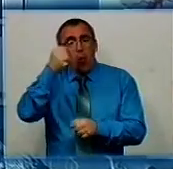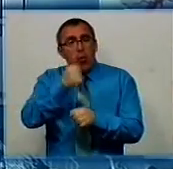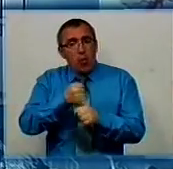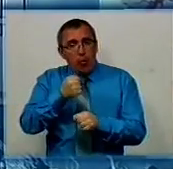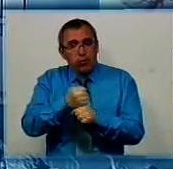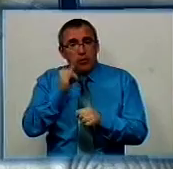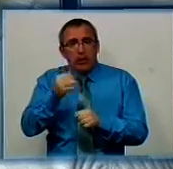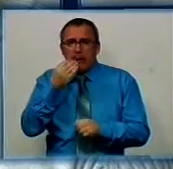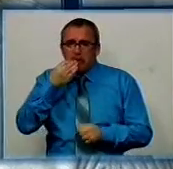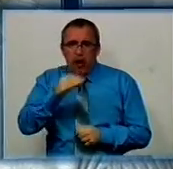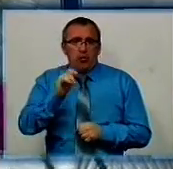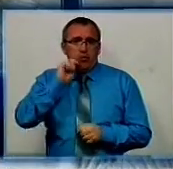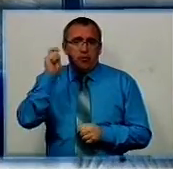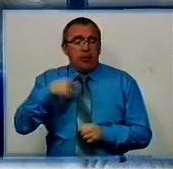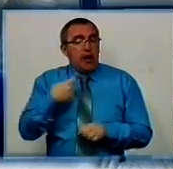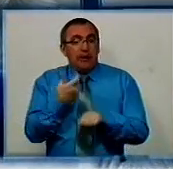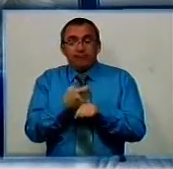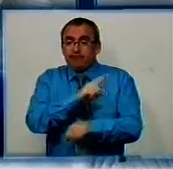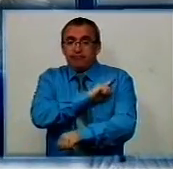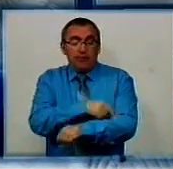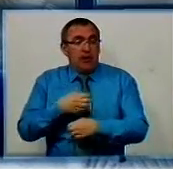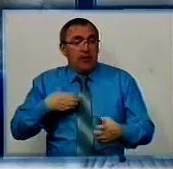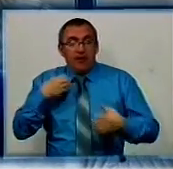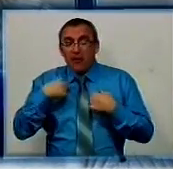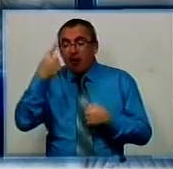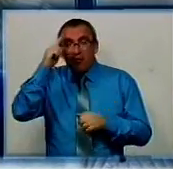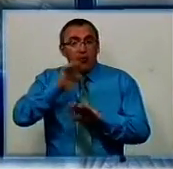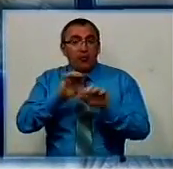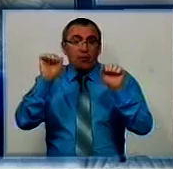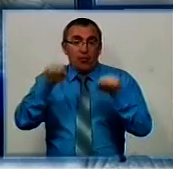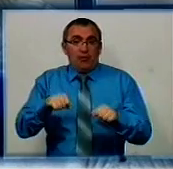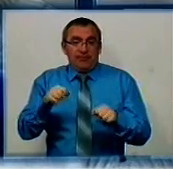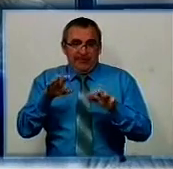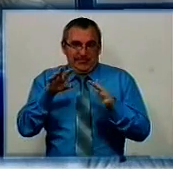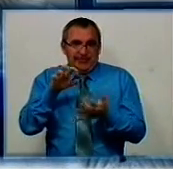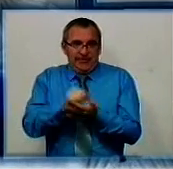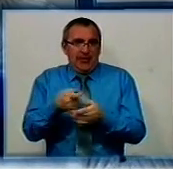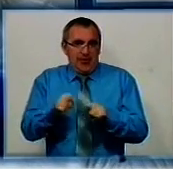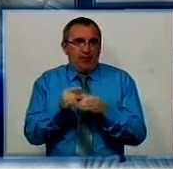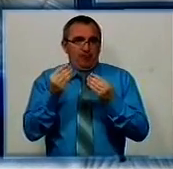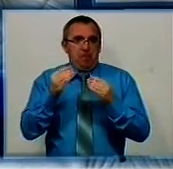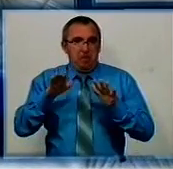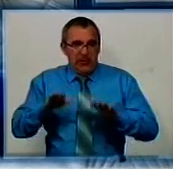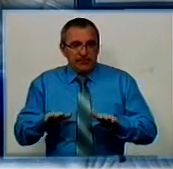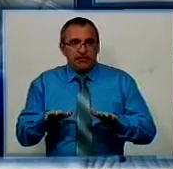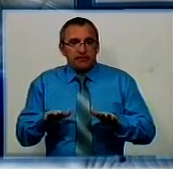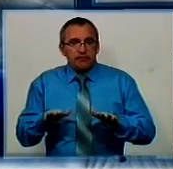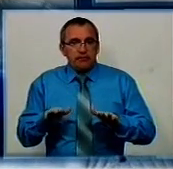стала кращою в Україні. Я сильно хвилювався, навіть не думав, що я зможу зайняти таке місце, але,